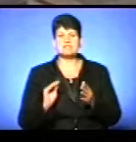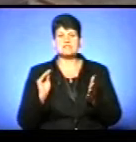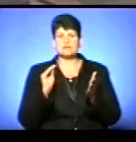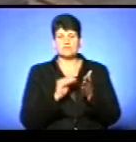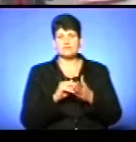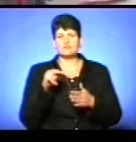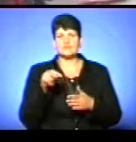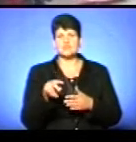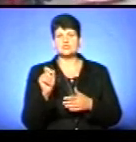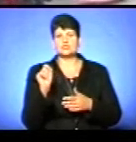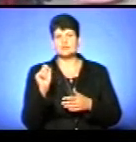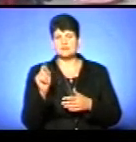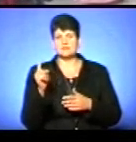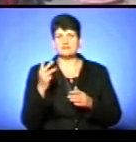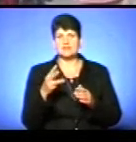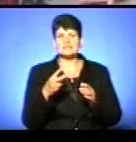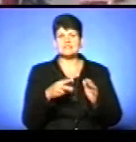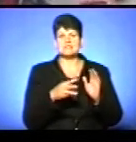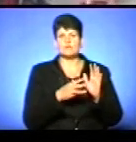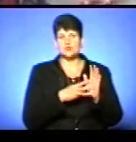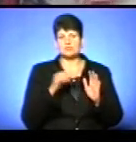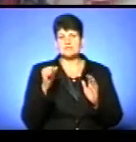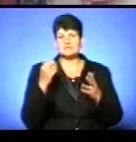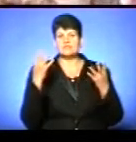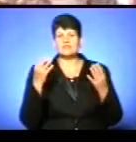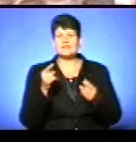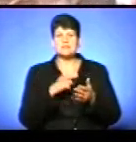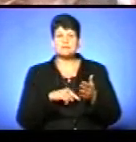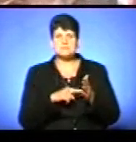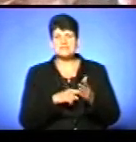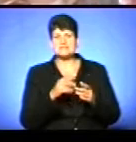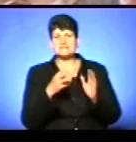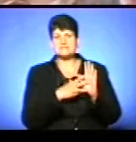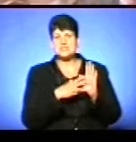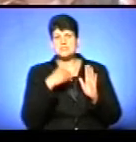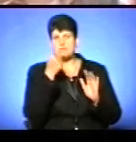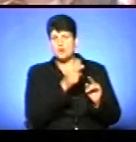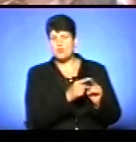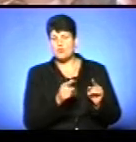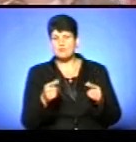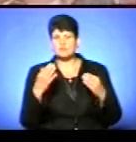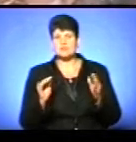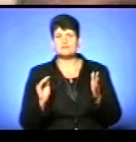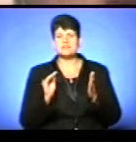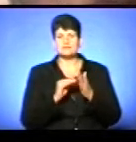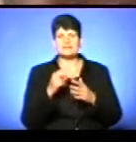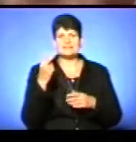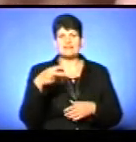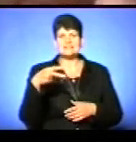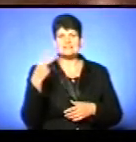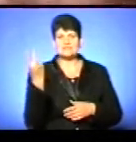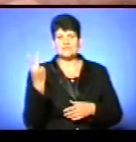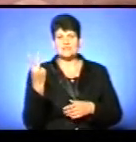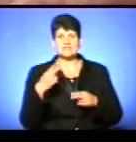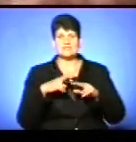-му, 28 серпня – у День міста. Відтоді за 8 років вже встановили таки 22 зірки,